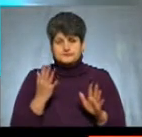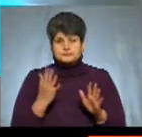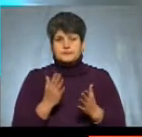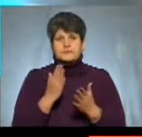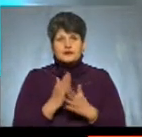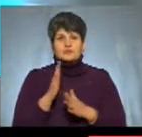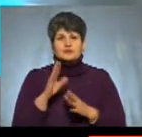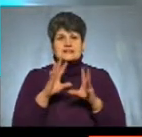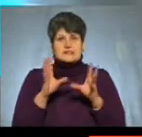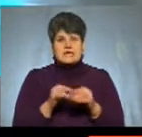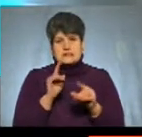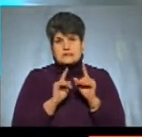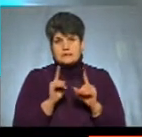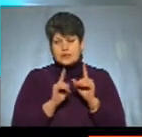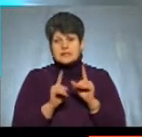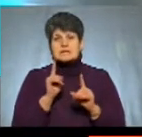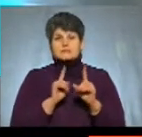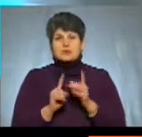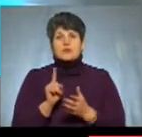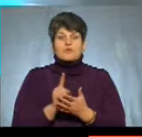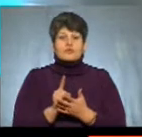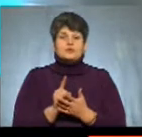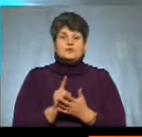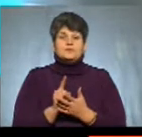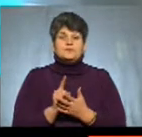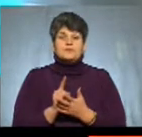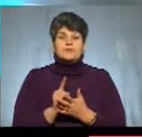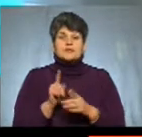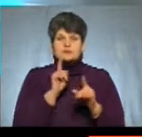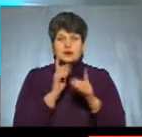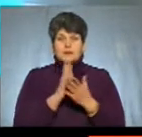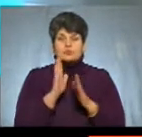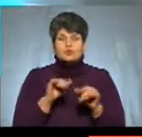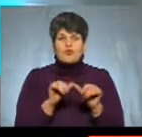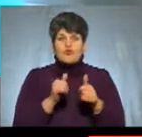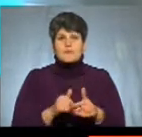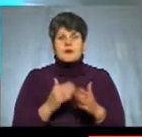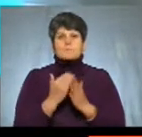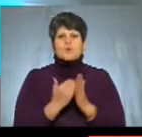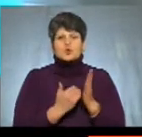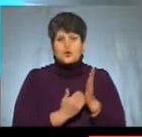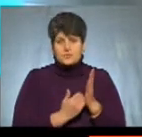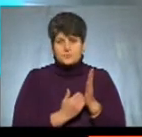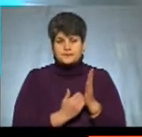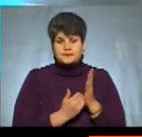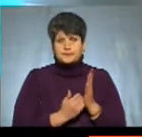відбутися загальні збори. На зборах мають бути оформлені протоколом. Є відповідна заява